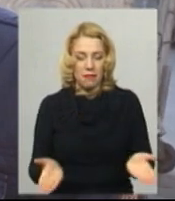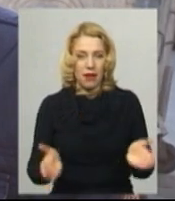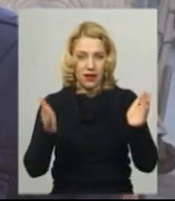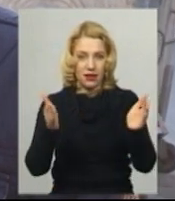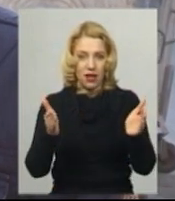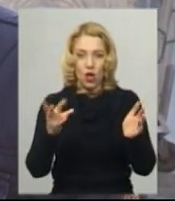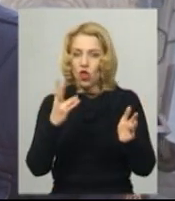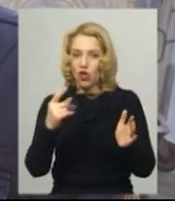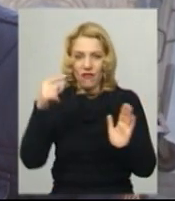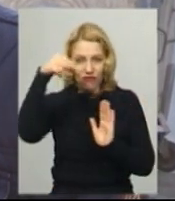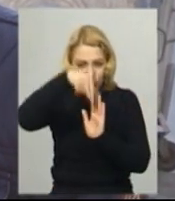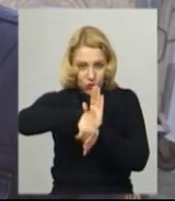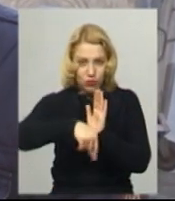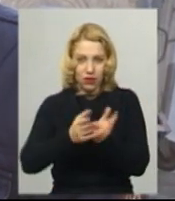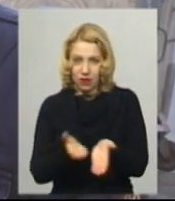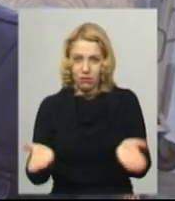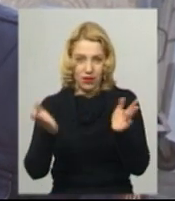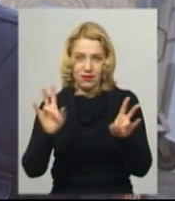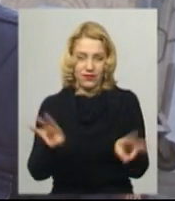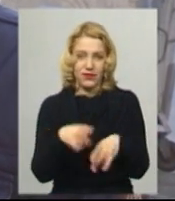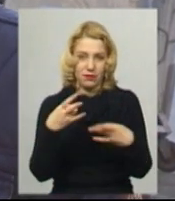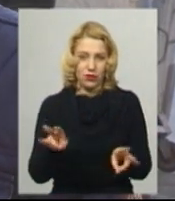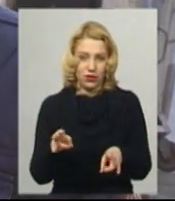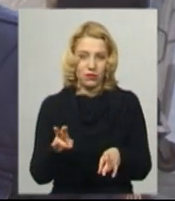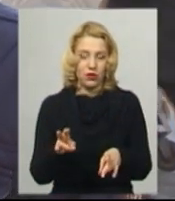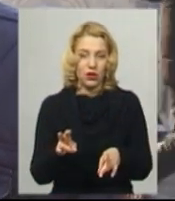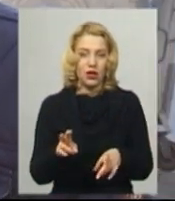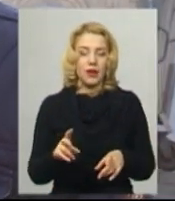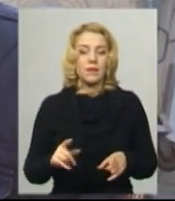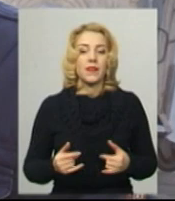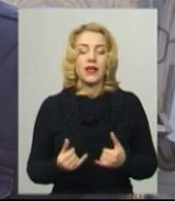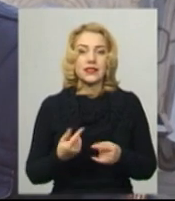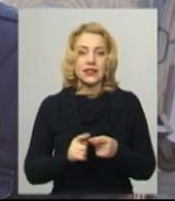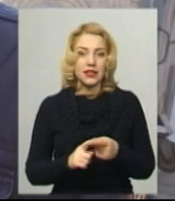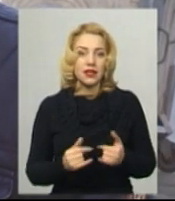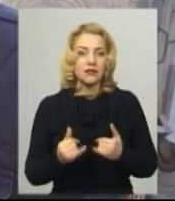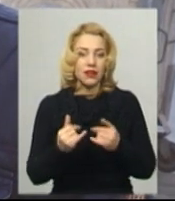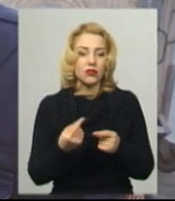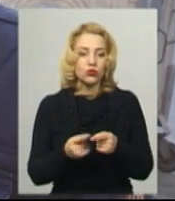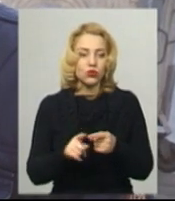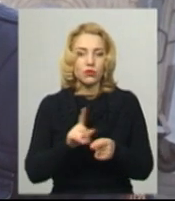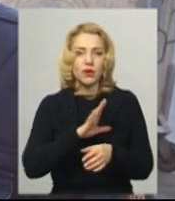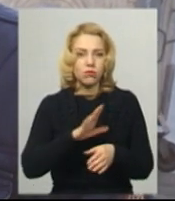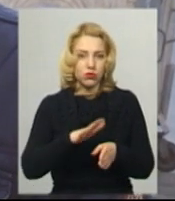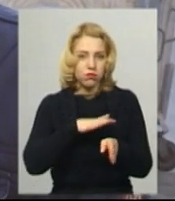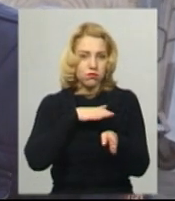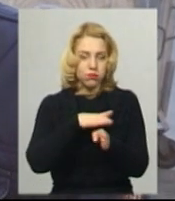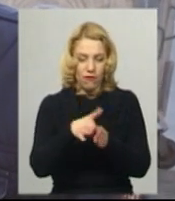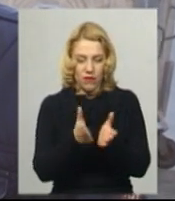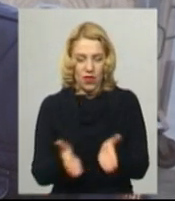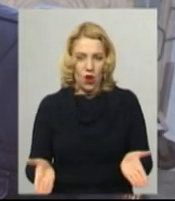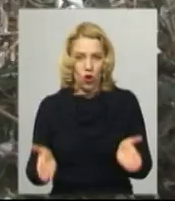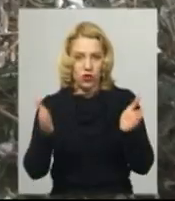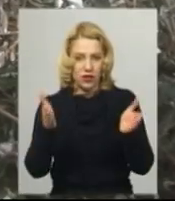разі не ставили їх в сміттєвий бак, щоб в подальшому не були переповнені контейнера твердими